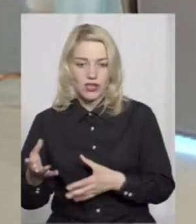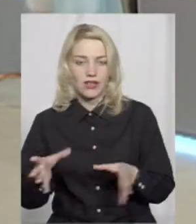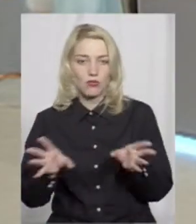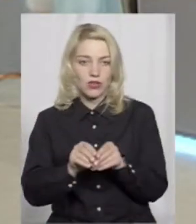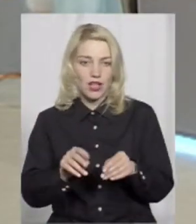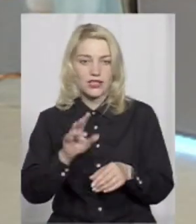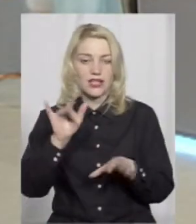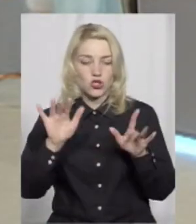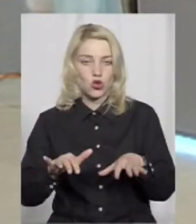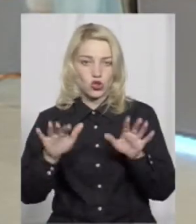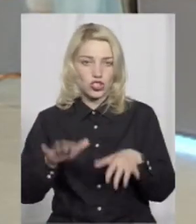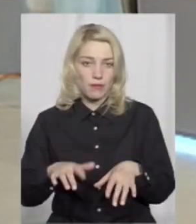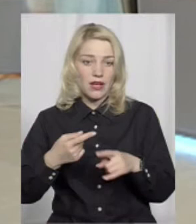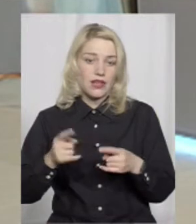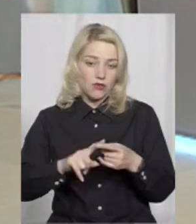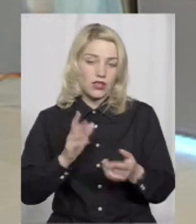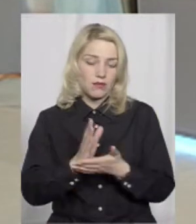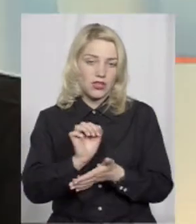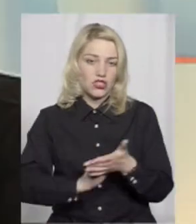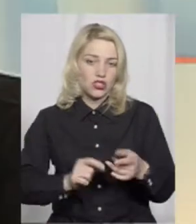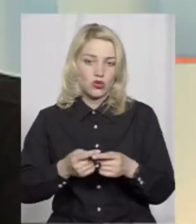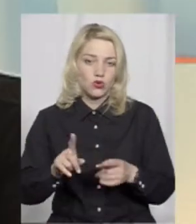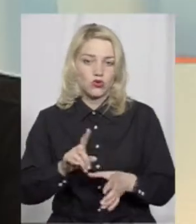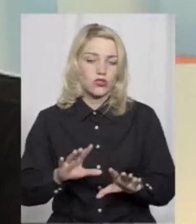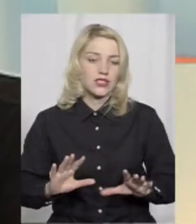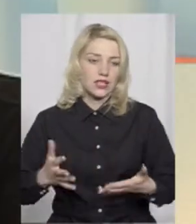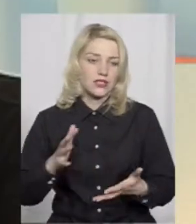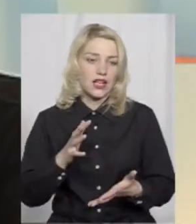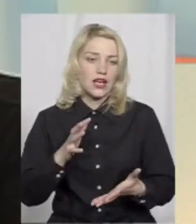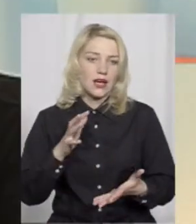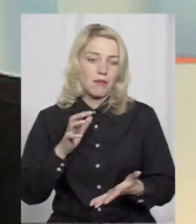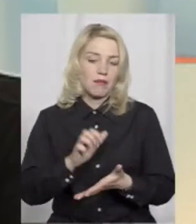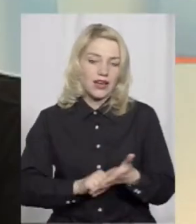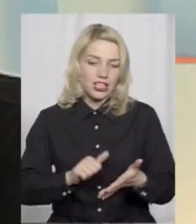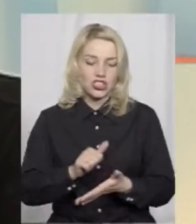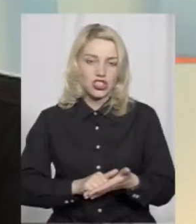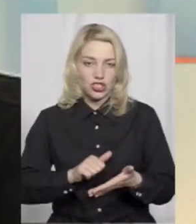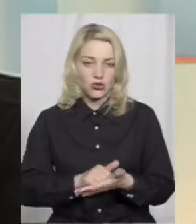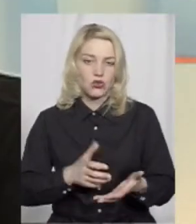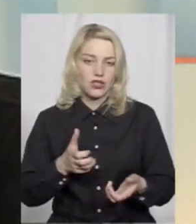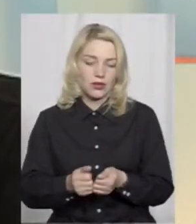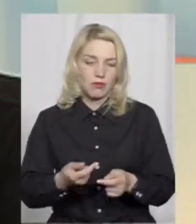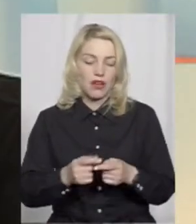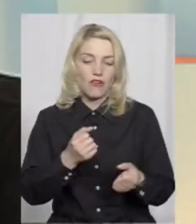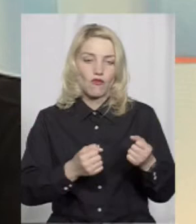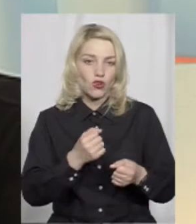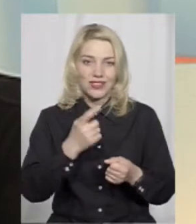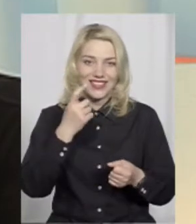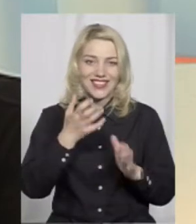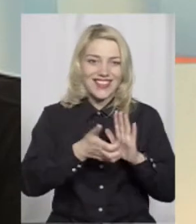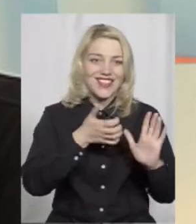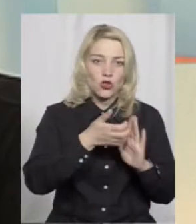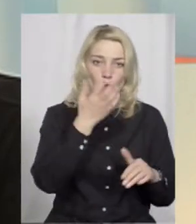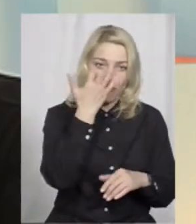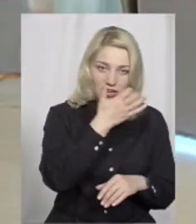на мою думку, саме стали причиною того, що сталося ДТП. Водій не добачив, пішохід спішив.